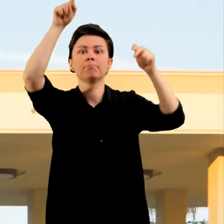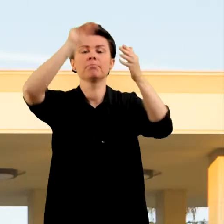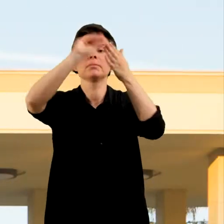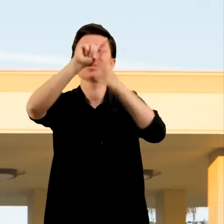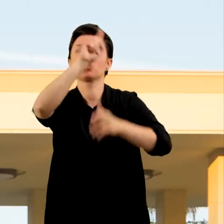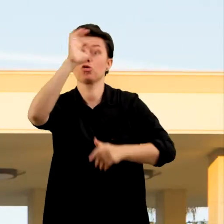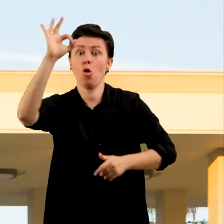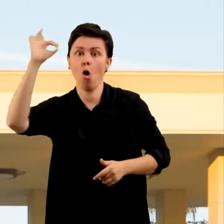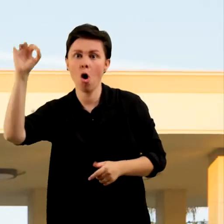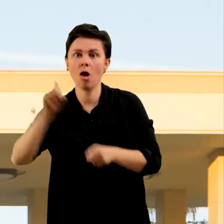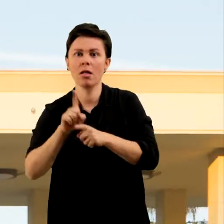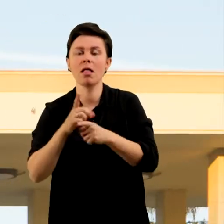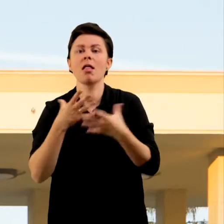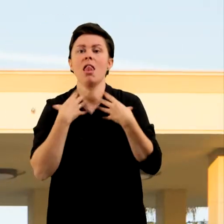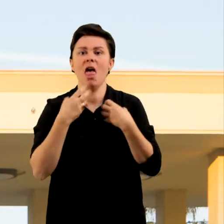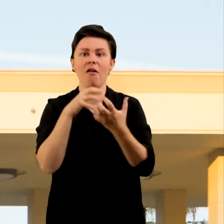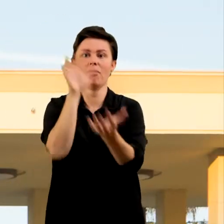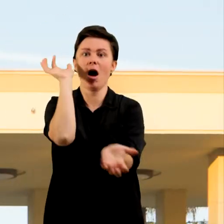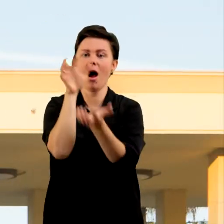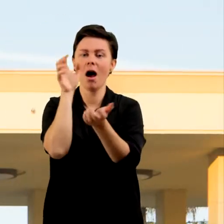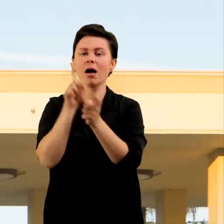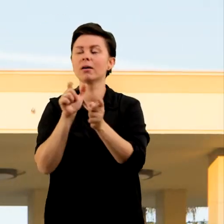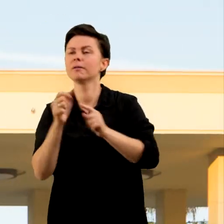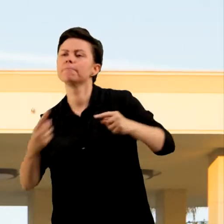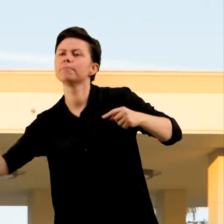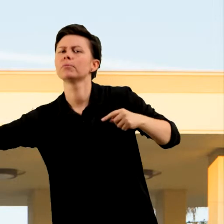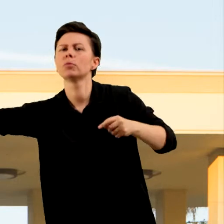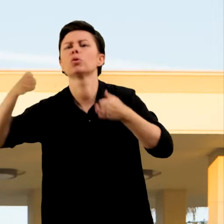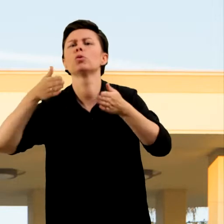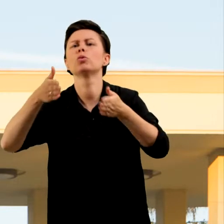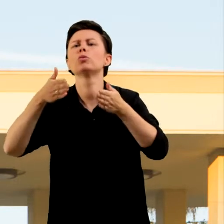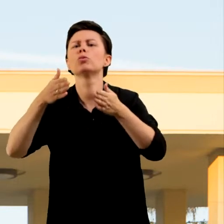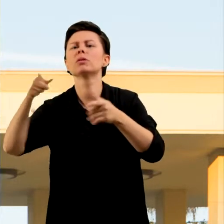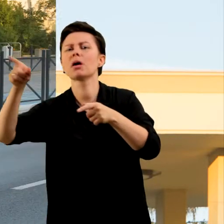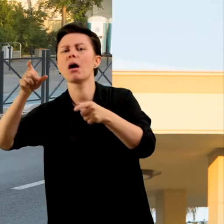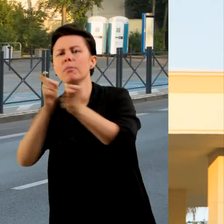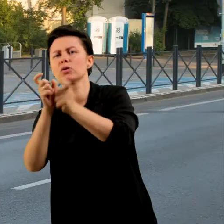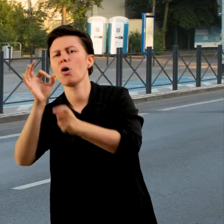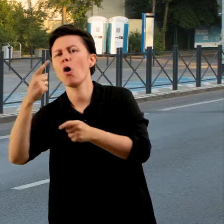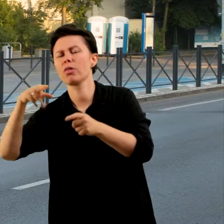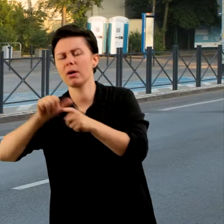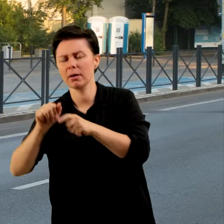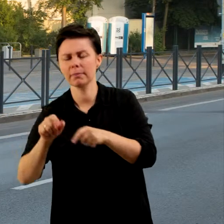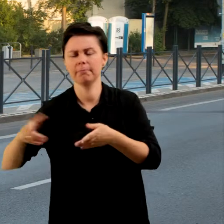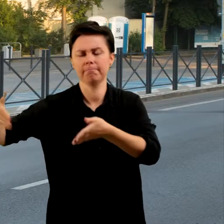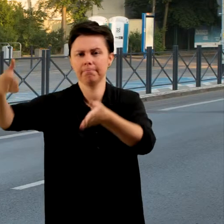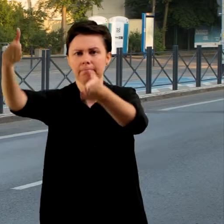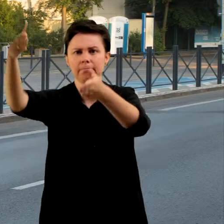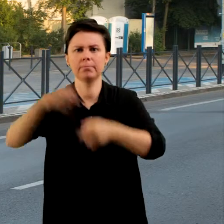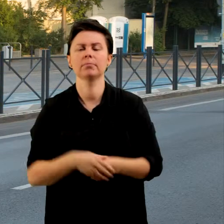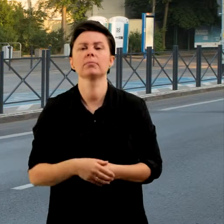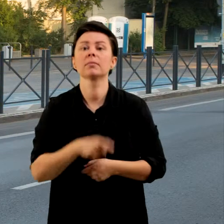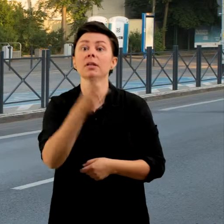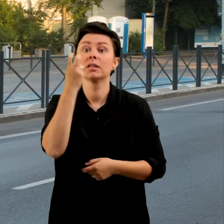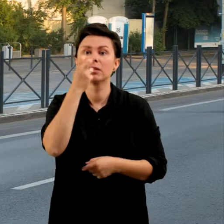neon z napisem ZOO przedstawiający lwa. Tylne wejście znajduje się od strony Odry. Największą atrakcją wrocławskiego